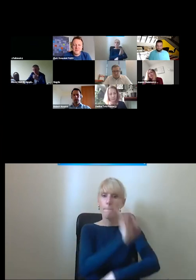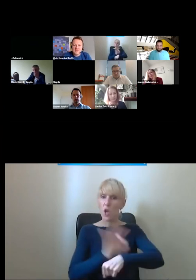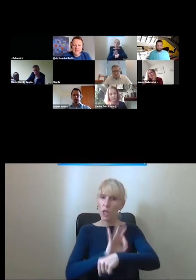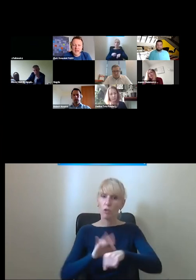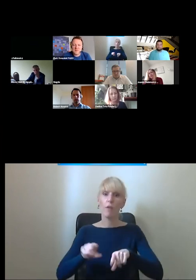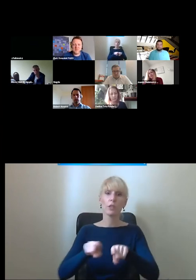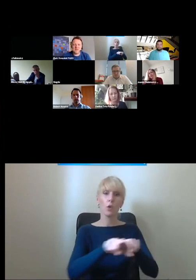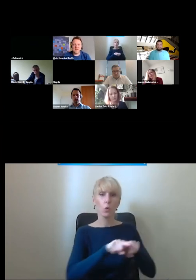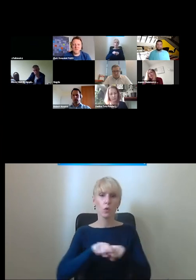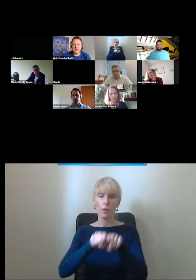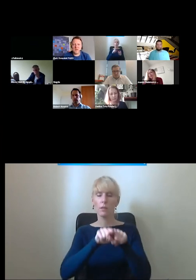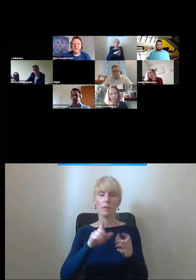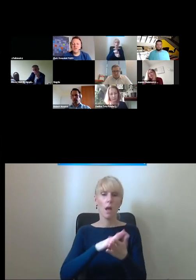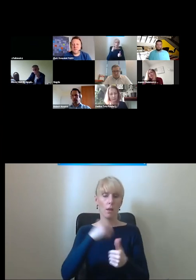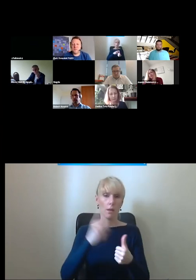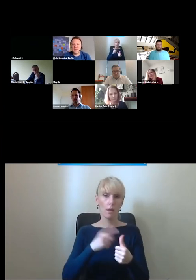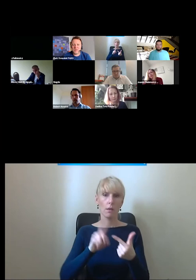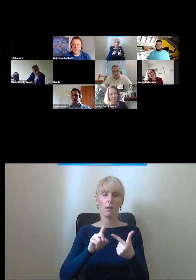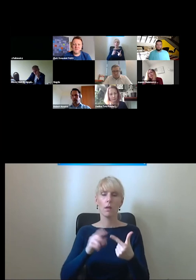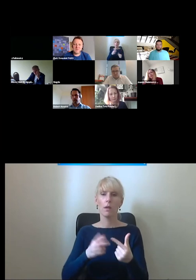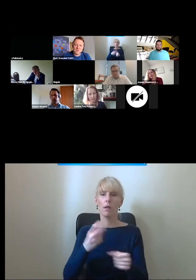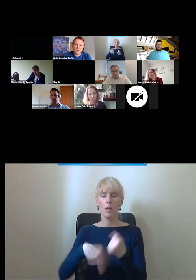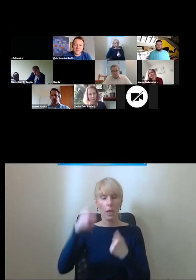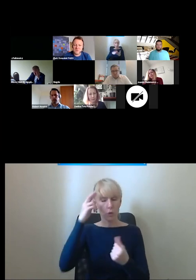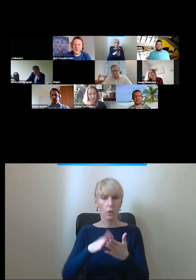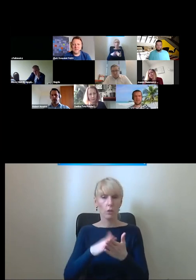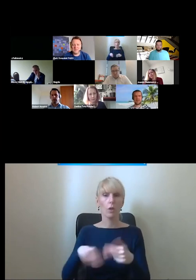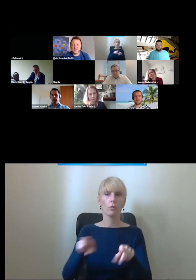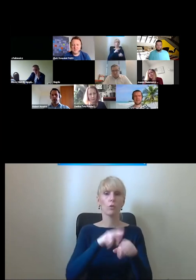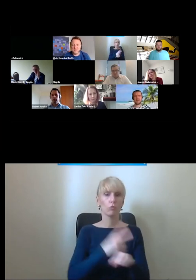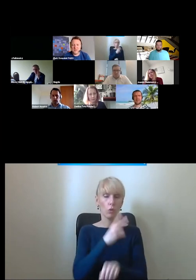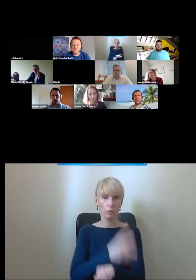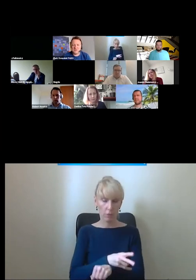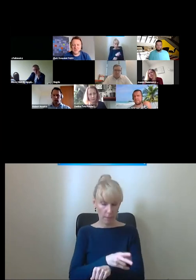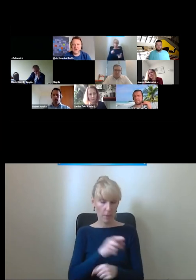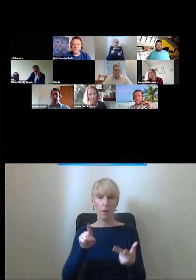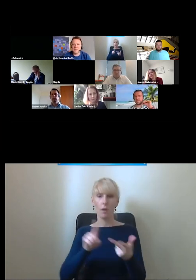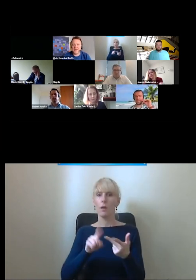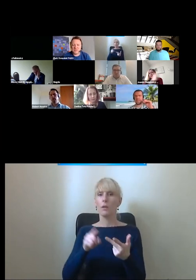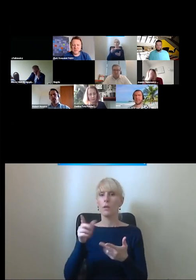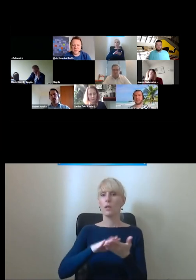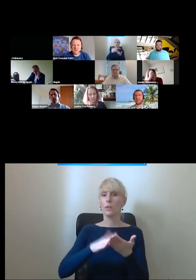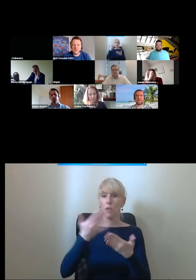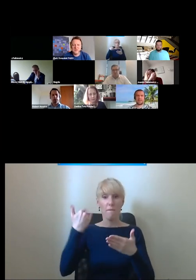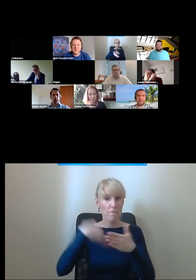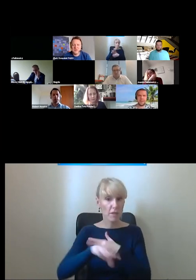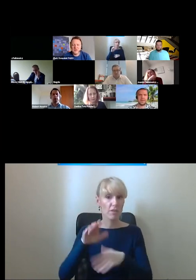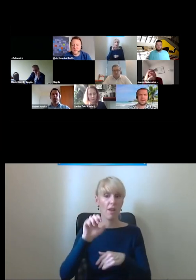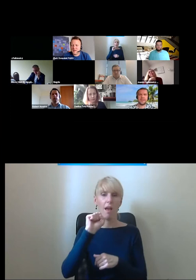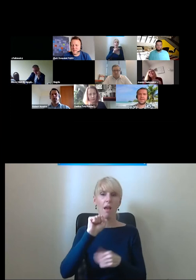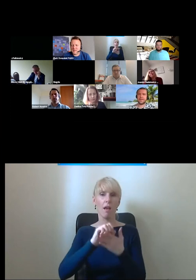racjonalne usprawnienia drugie dostęp alternatywny tutaj rozumiany między innymi jako czy jako wsparcie czy jako